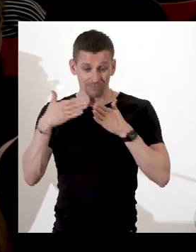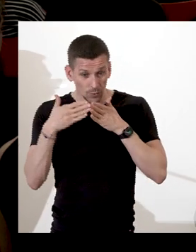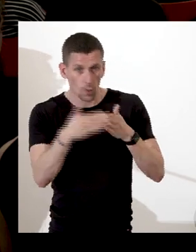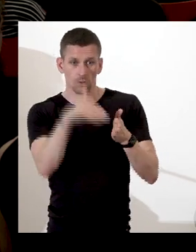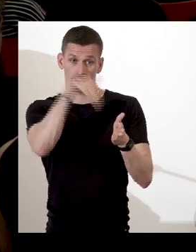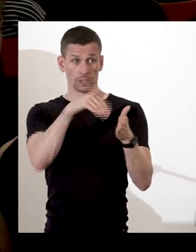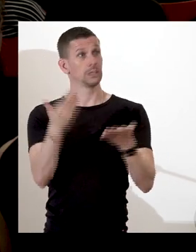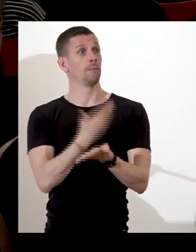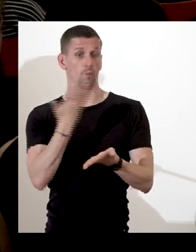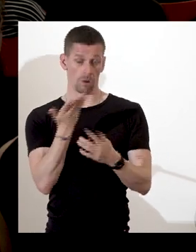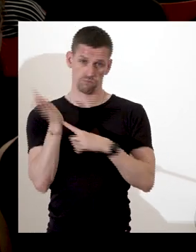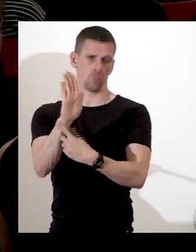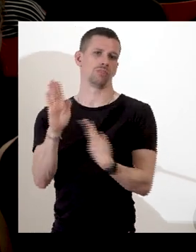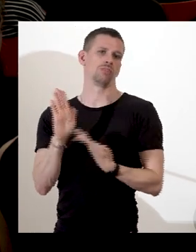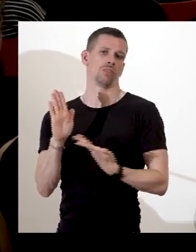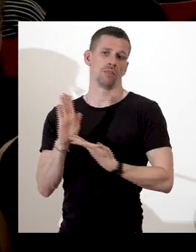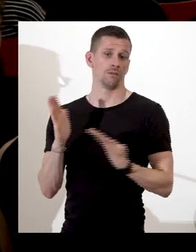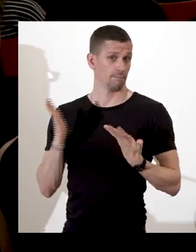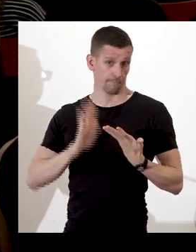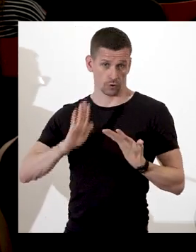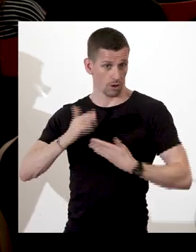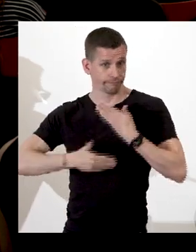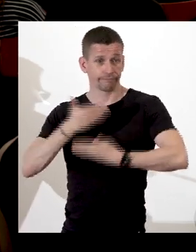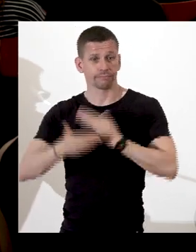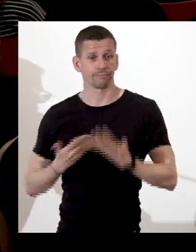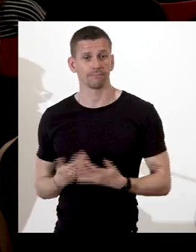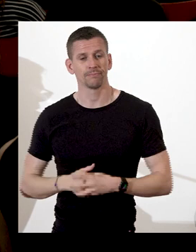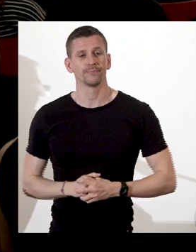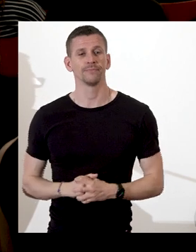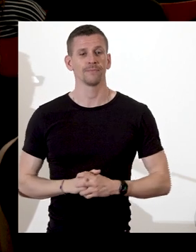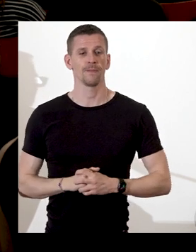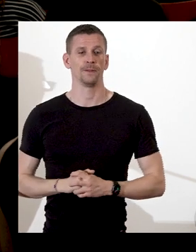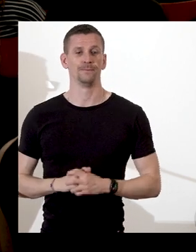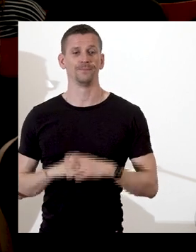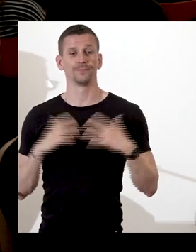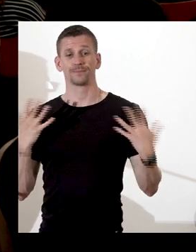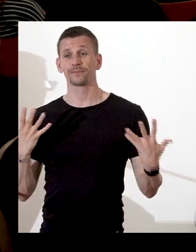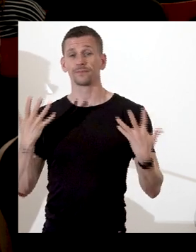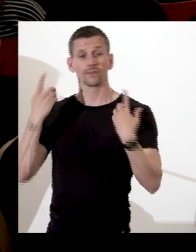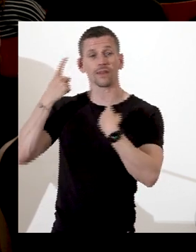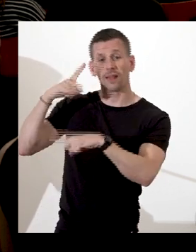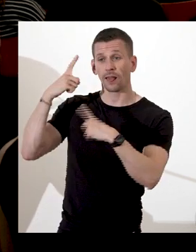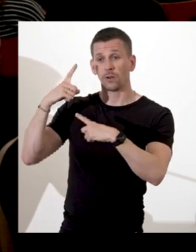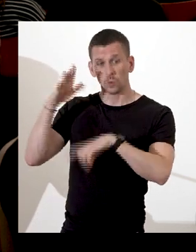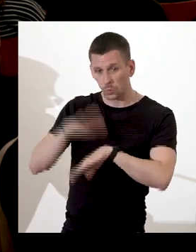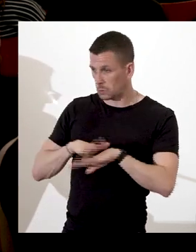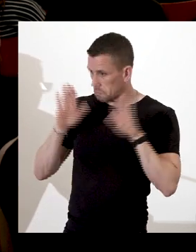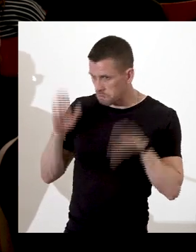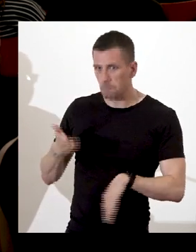Malgré les précautions prises, des révoltes de captifs peuvent intervenir, même si leur nombre reste limité.